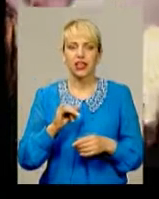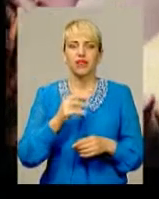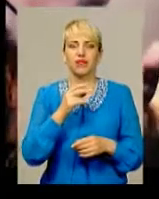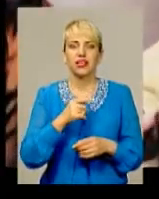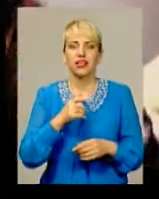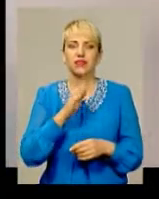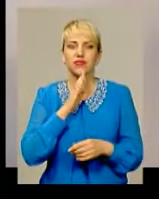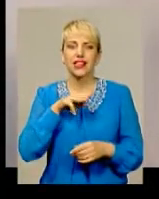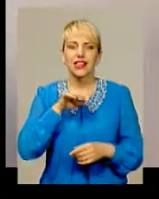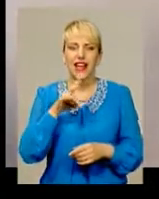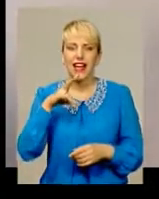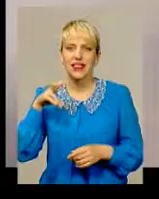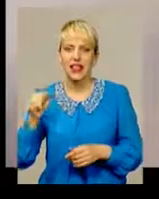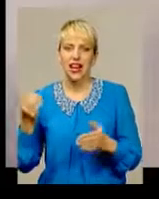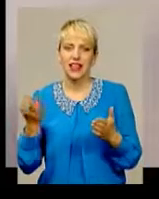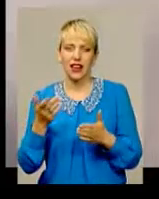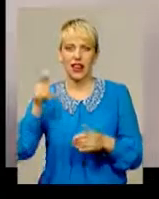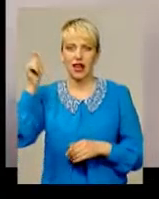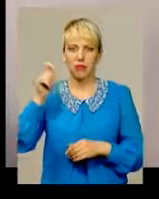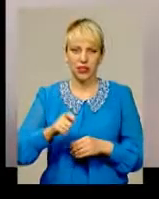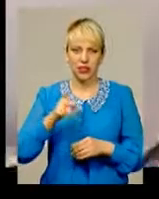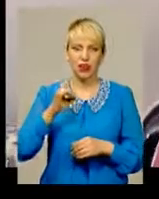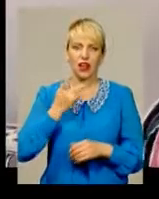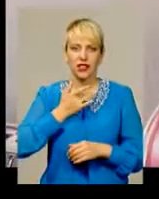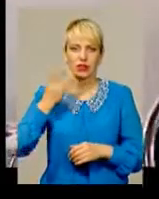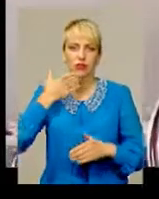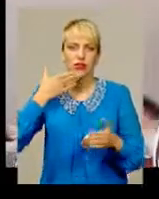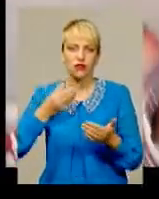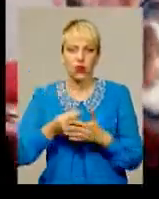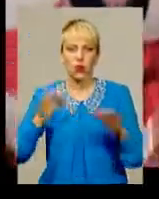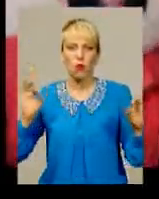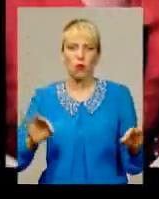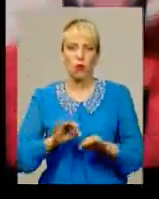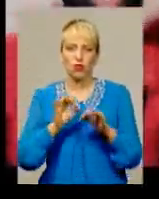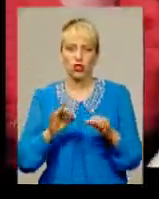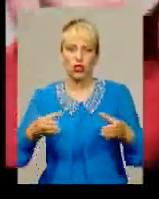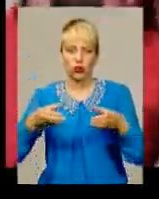Поттера Наталію Тену, котра теж приїде на республіку із своїм музичним гуртом.